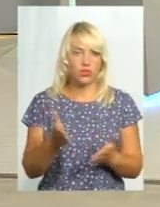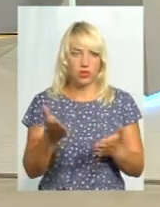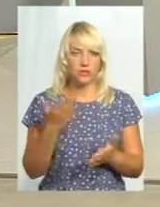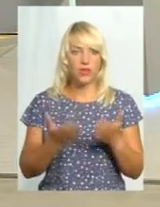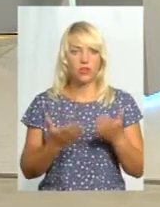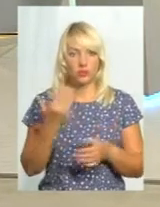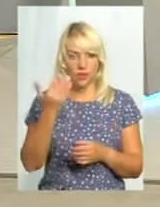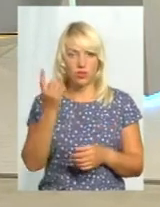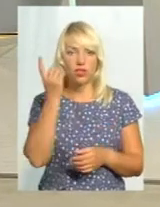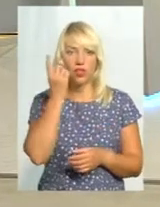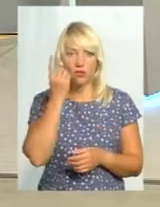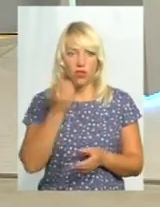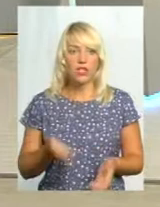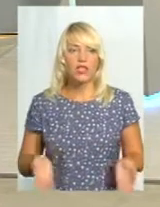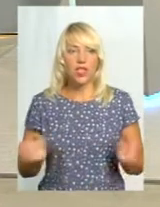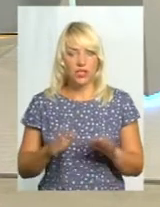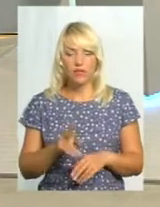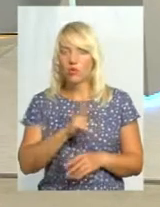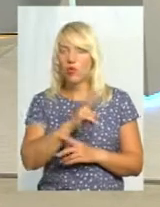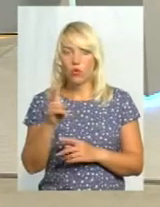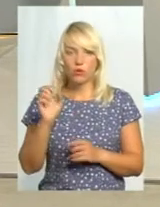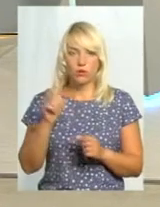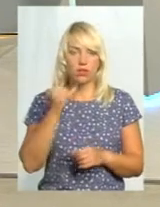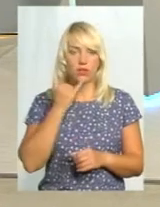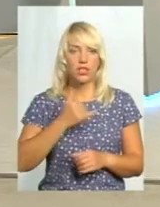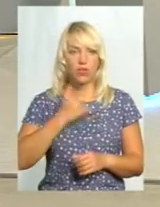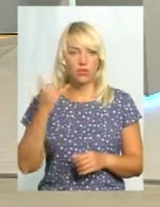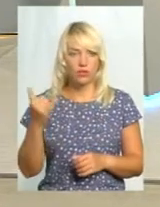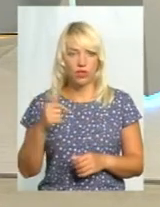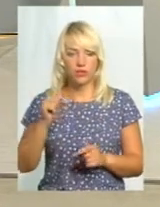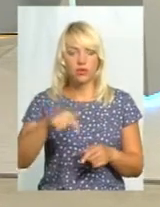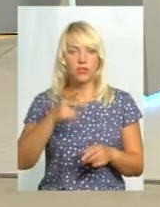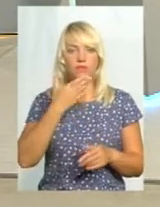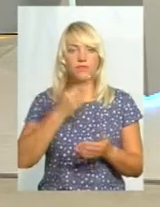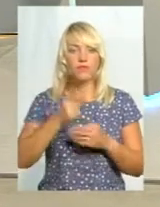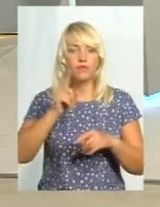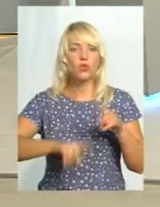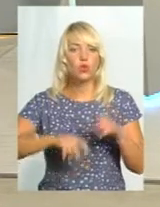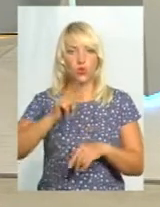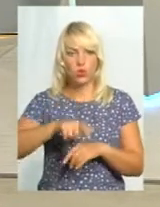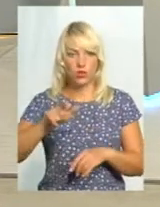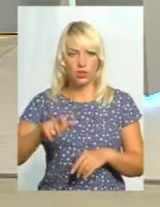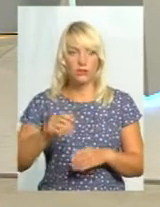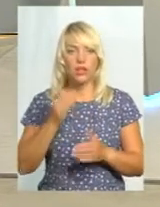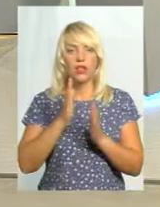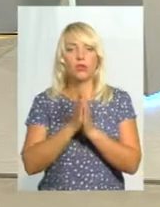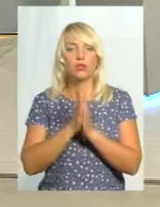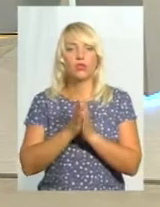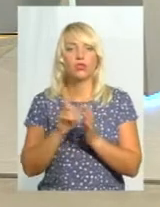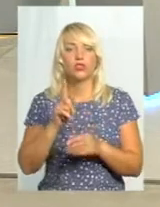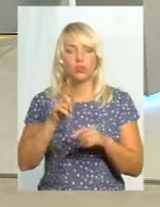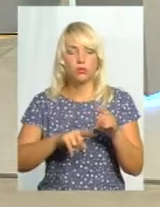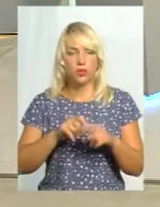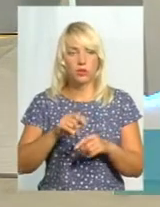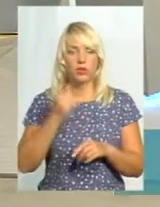телефон залишився, хоча б в когось, ви можете зателефонувати сюди своїм рідним і запитати їх, щоб вже рідні позвонили по телефону